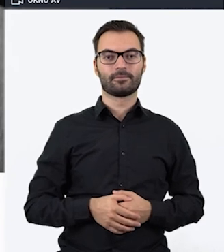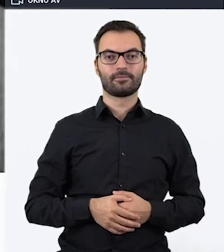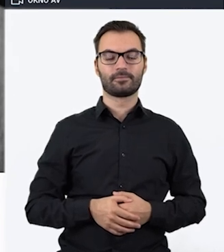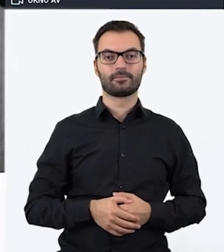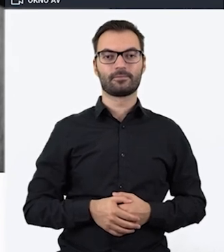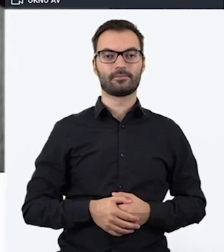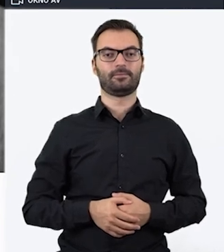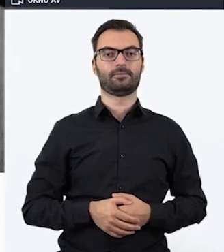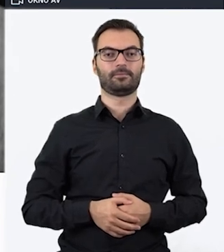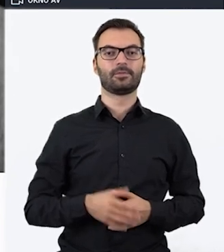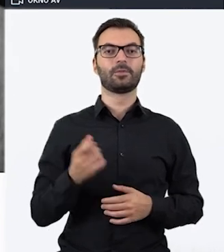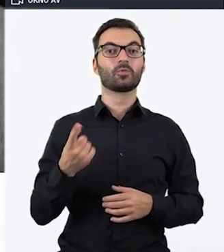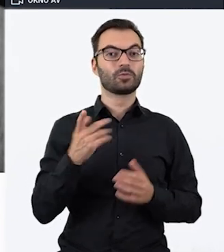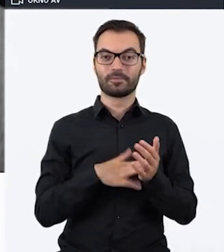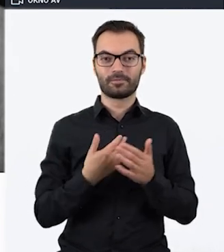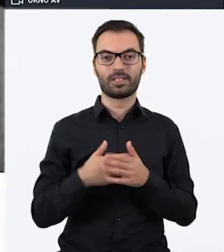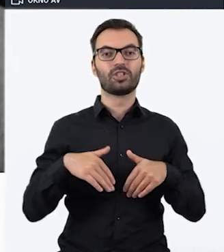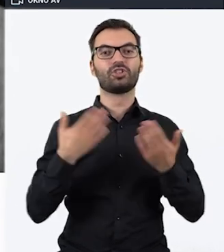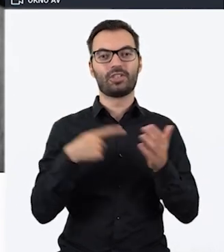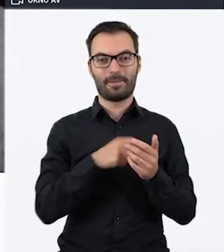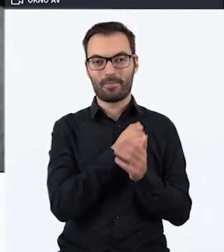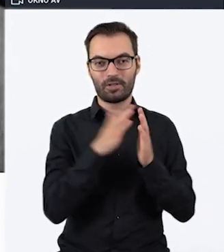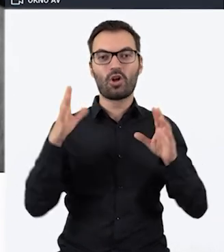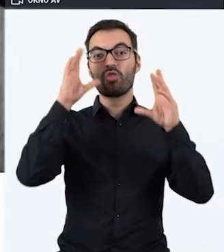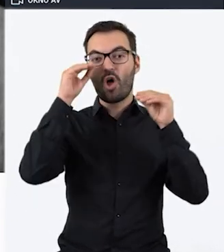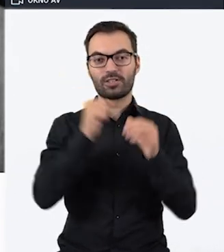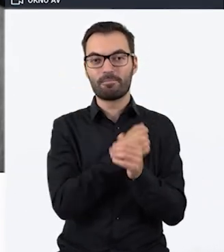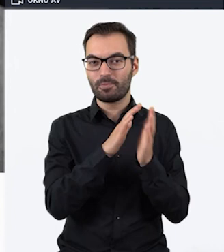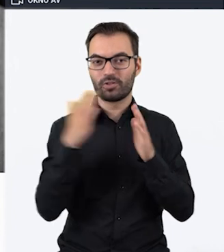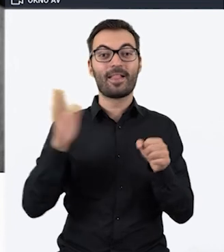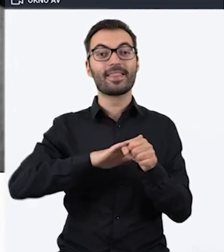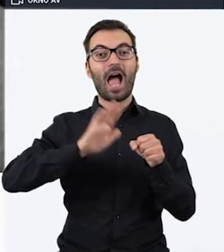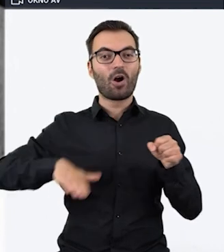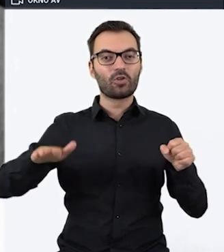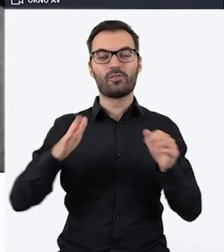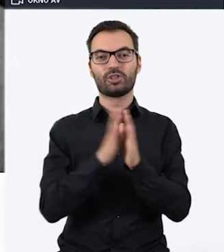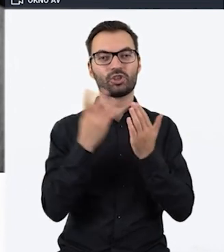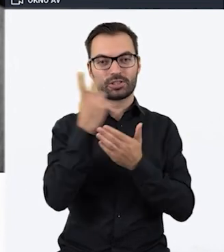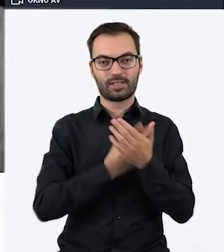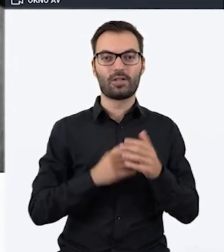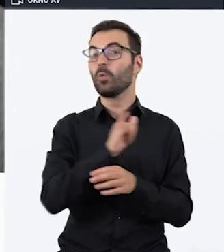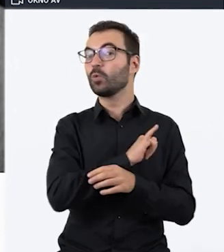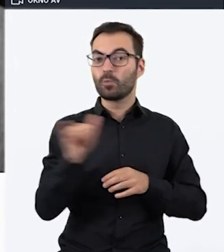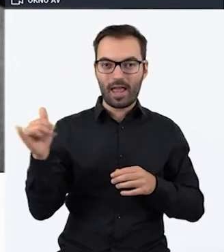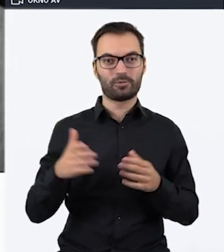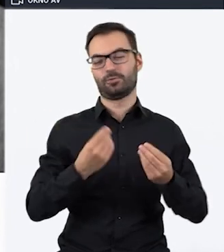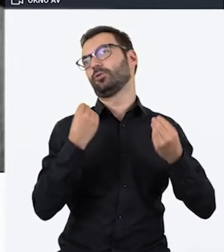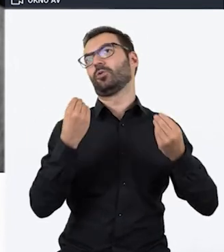I pojawia się Dzień Biblioteki, Noc Biblioteki, Narodowe Czytanie, Jubileusz Biblioteki, świetnie,